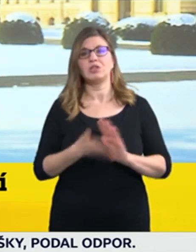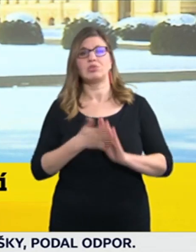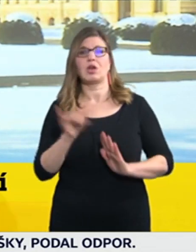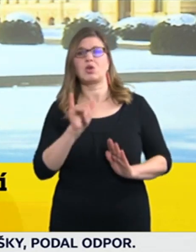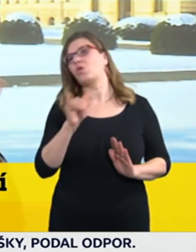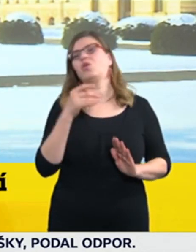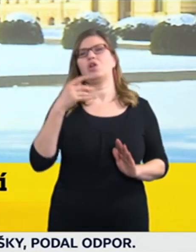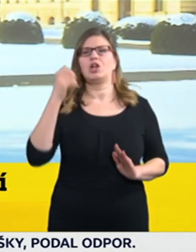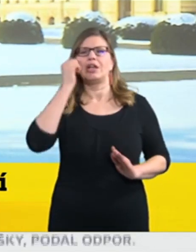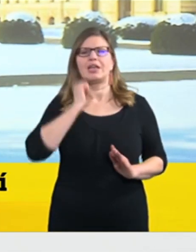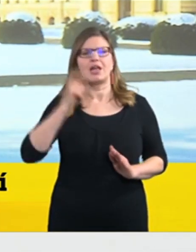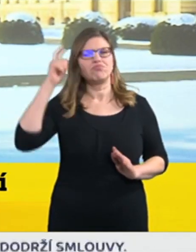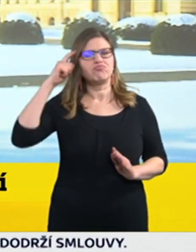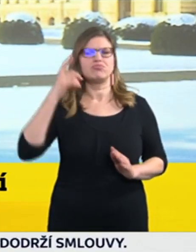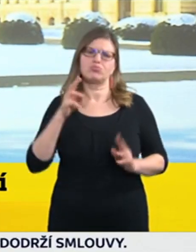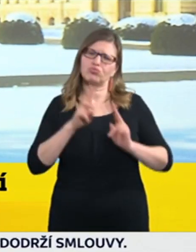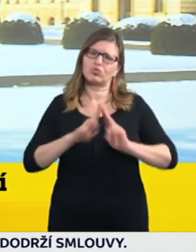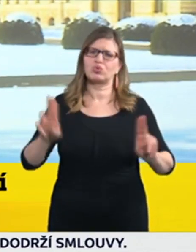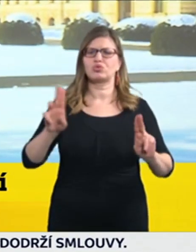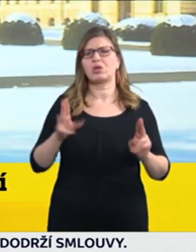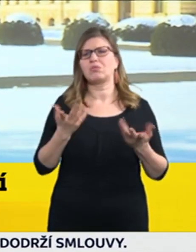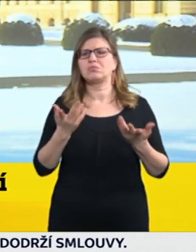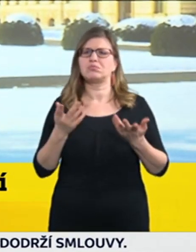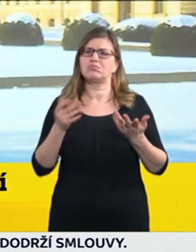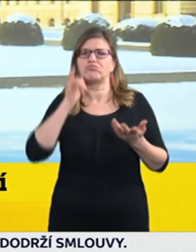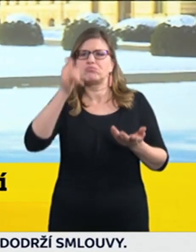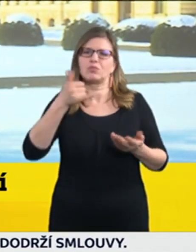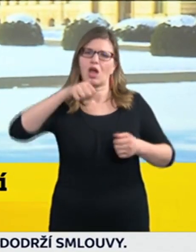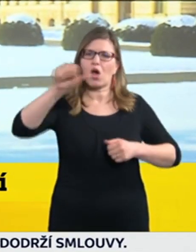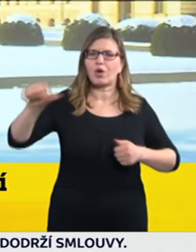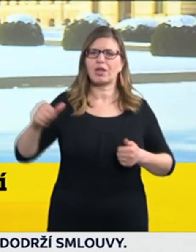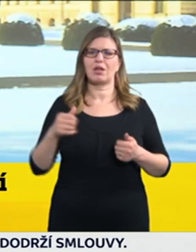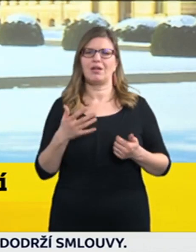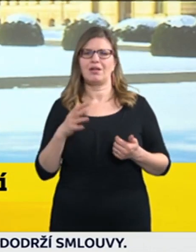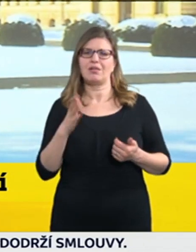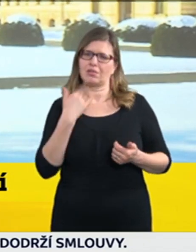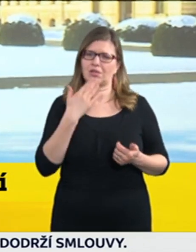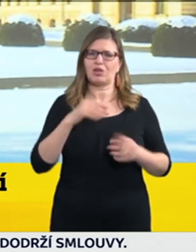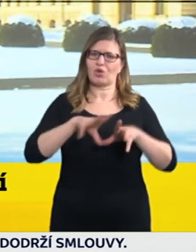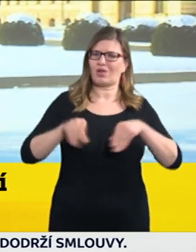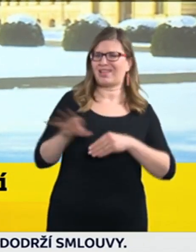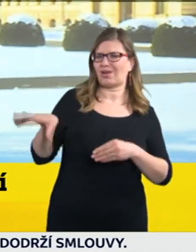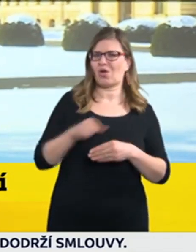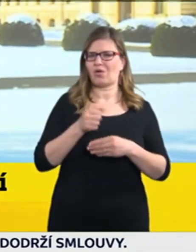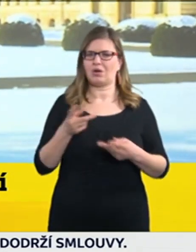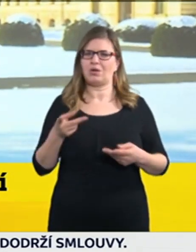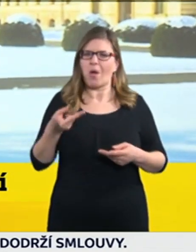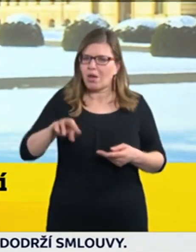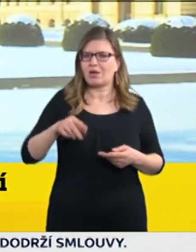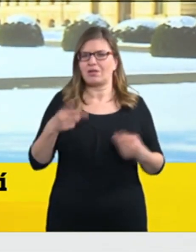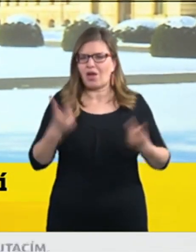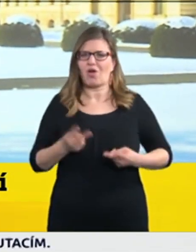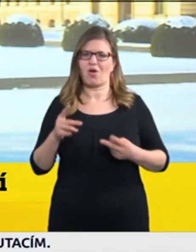tom režimu někvůli v obchodním nahoře, tak prostě, aby to neučinili, protože toto není o